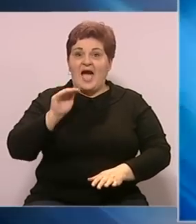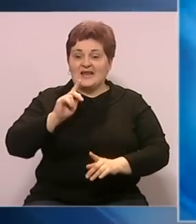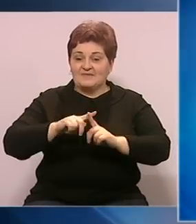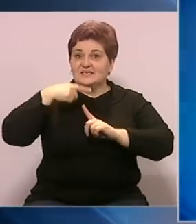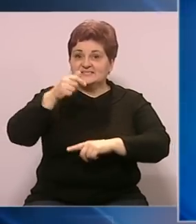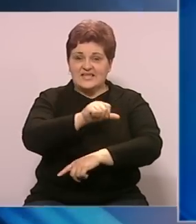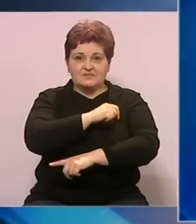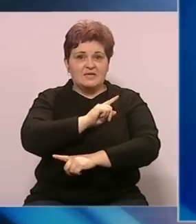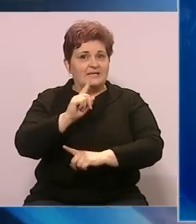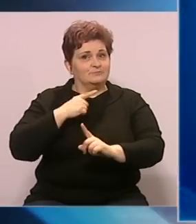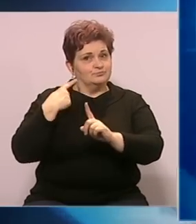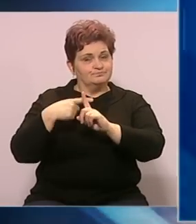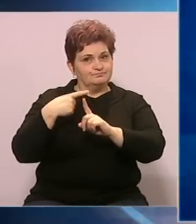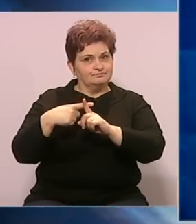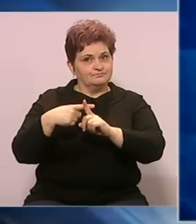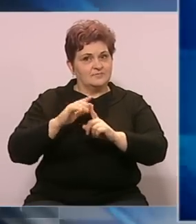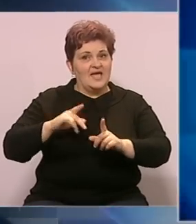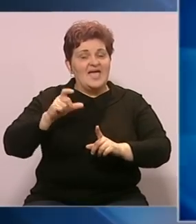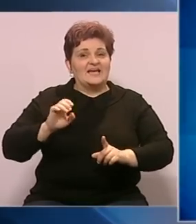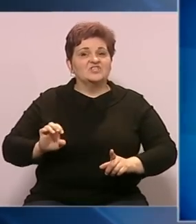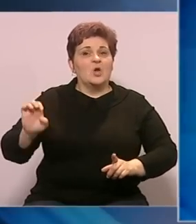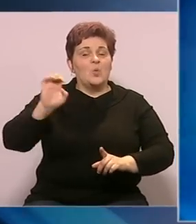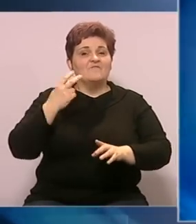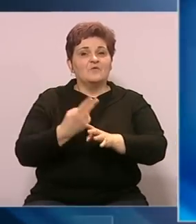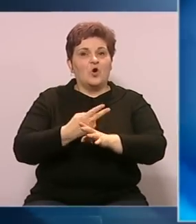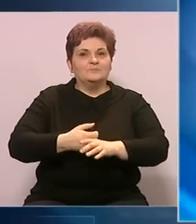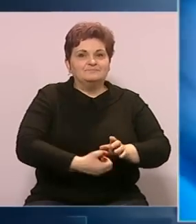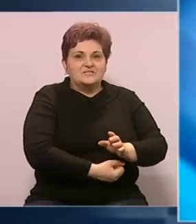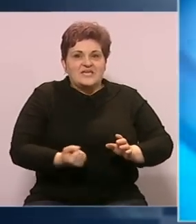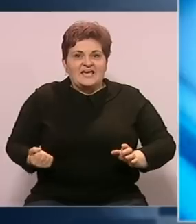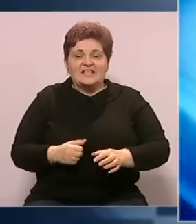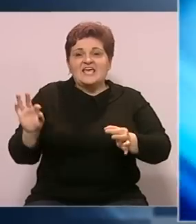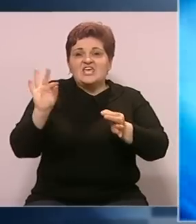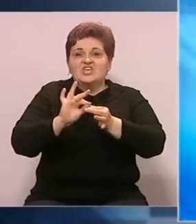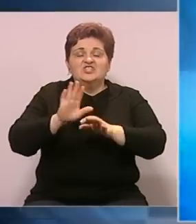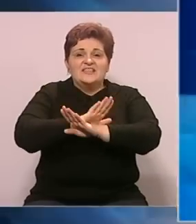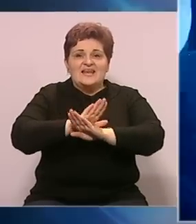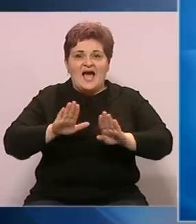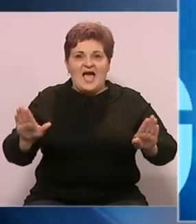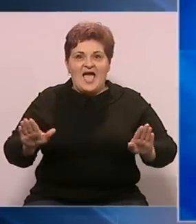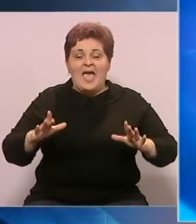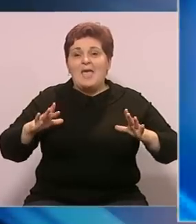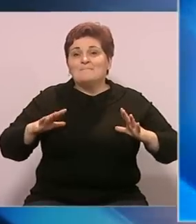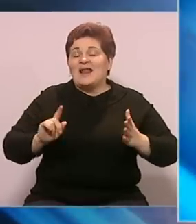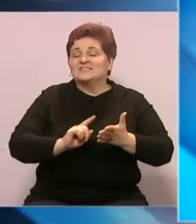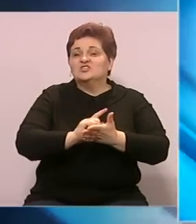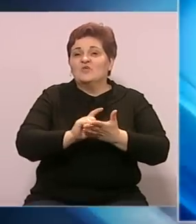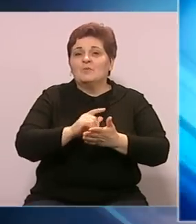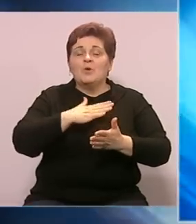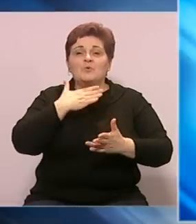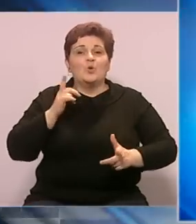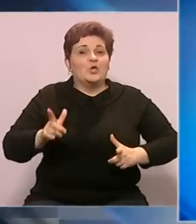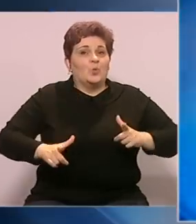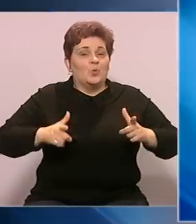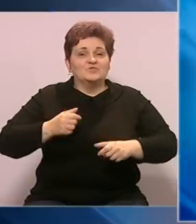sljedeću godinu nisu optimistične. Građani u evropskim zemljama stežu u kajiš i štede na svemu. Prazično je vrijeme u kome mnogi